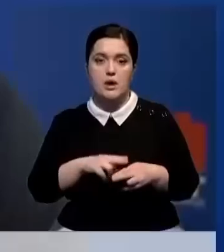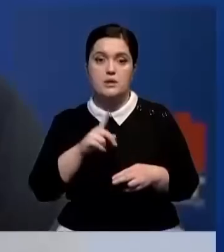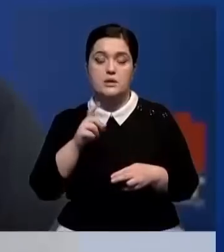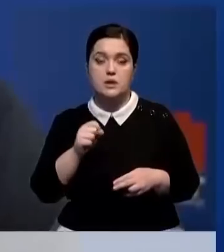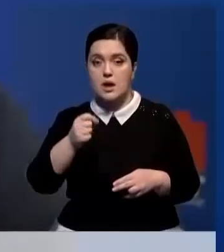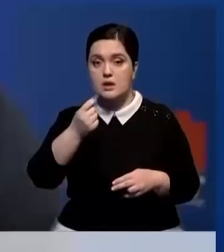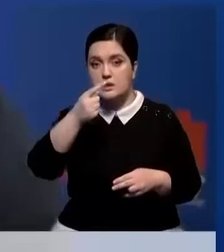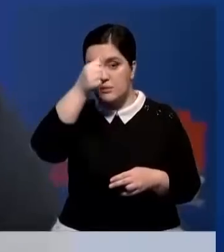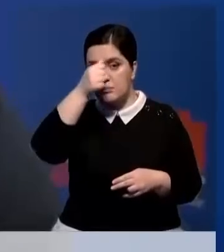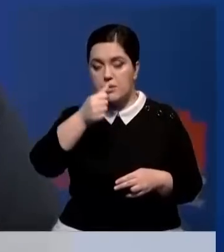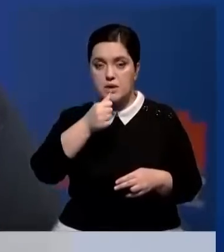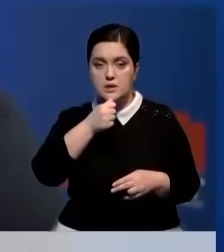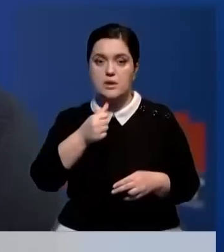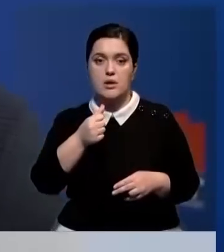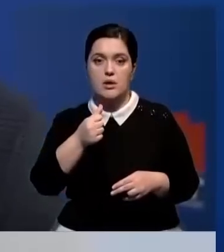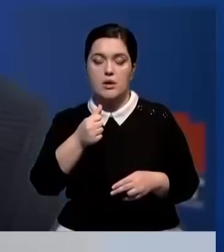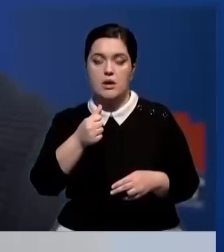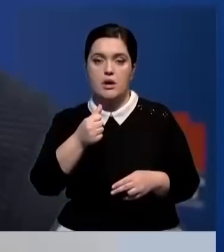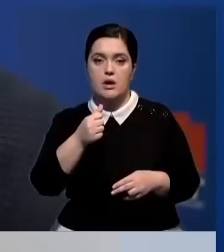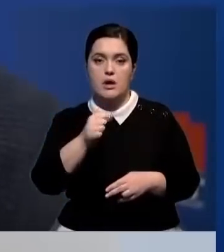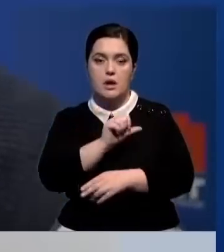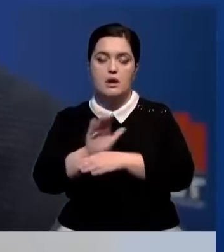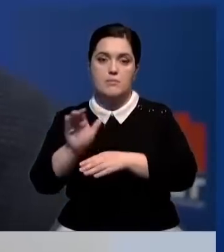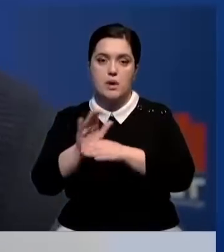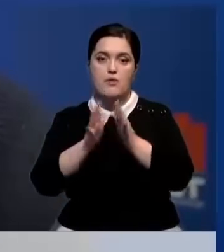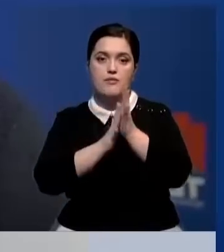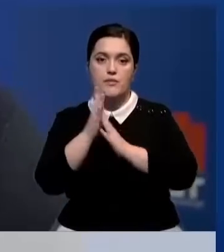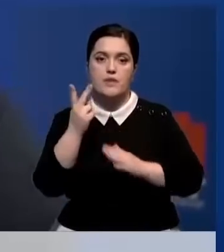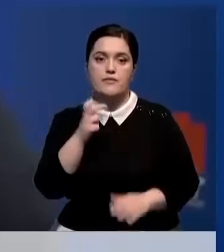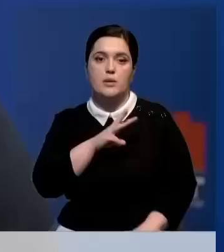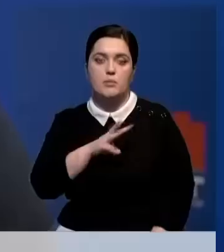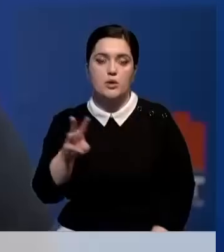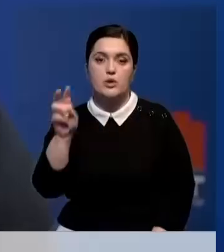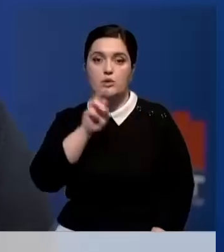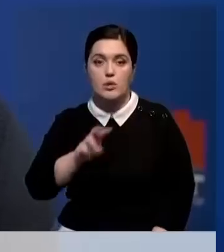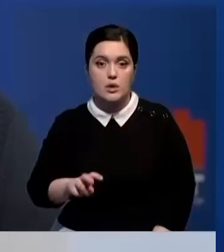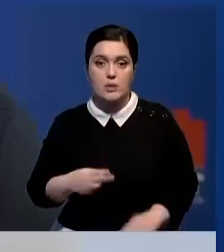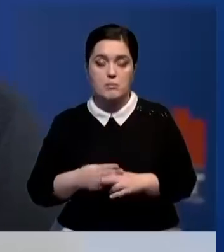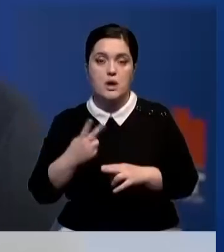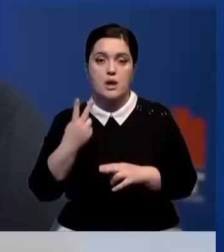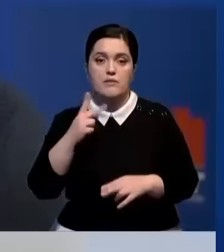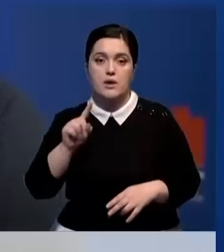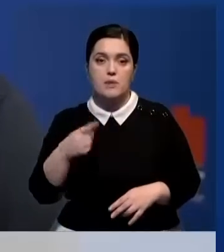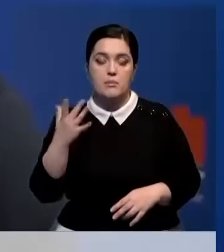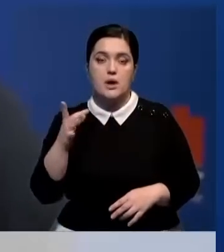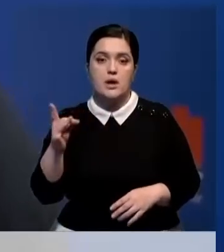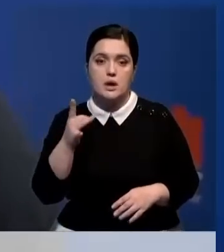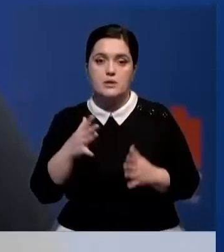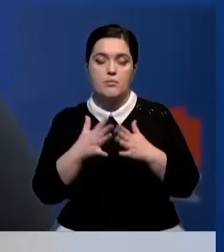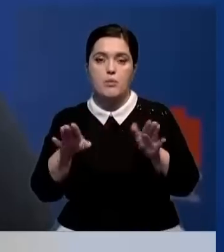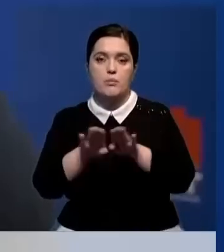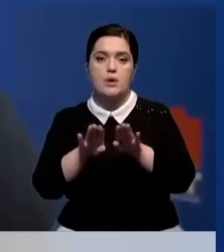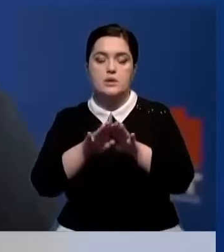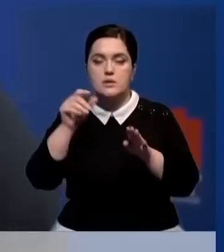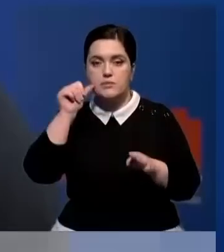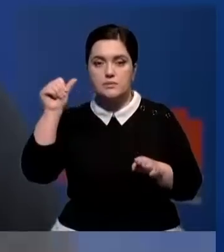за 11 месяцев этого года показатель экспорта вырос на 200 миллионов долларов. Это в два с половиной раза больше по сравнению с